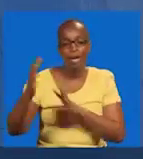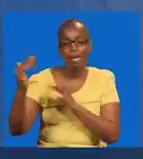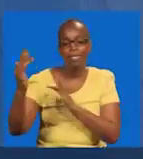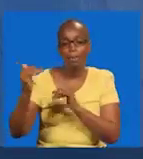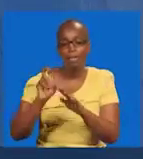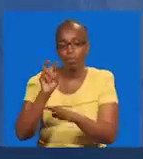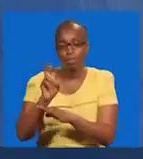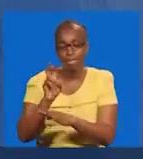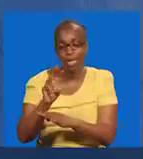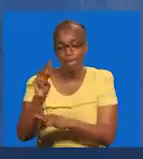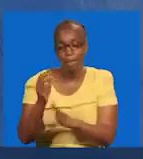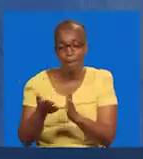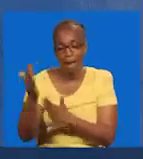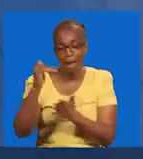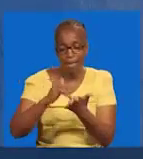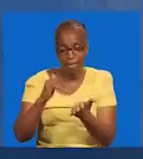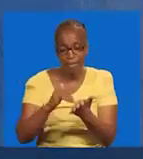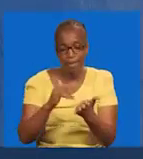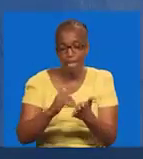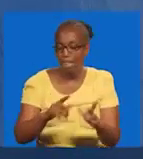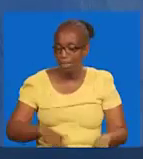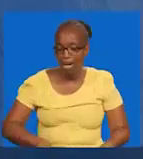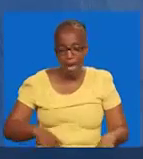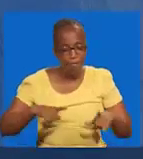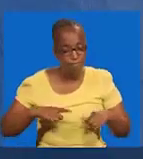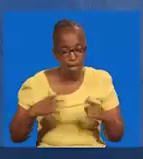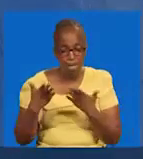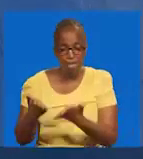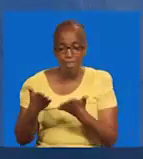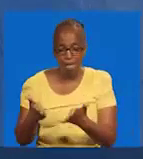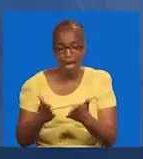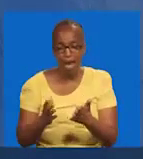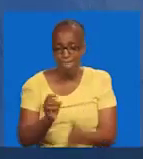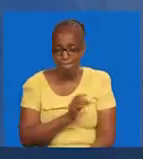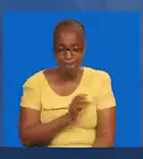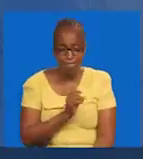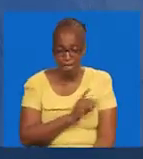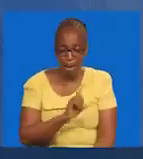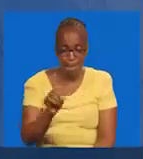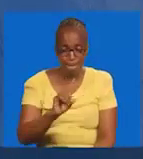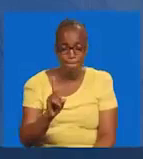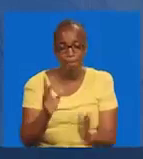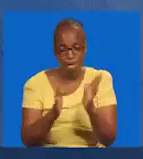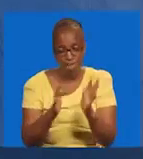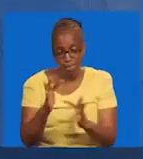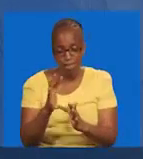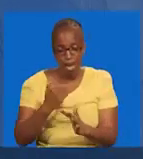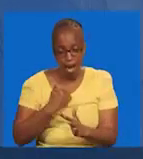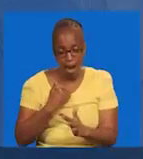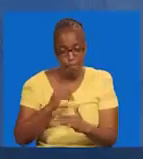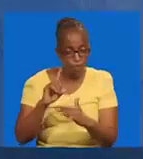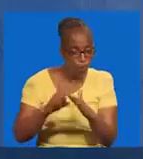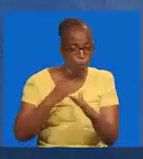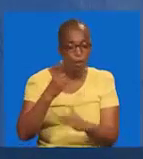Tunatarajia kuwaona tena. Uwai upo. Usihofu. Yesu